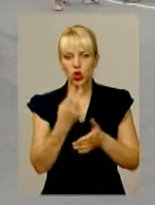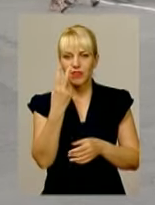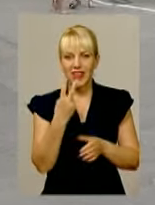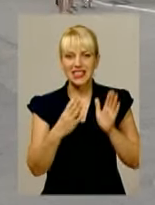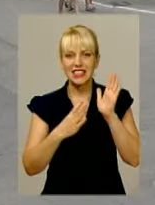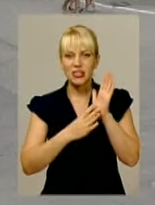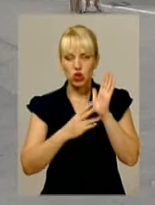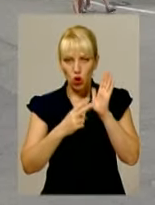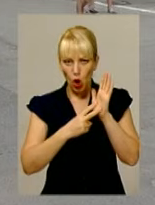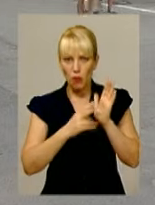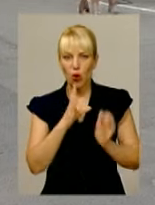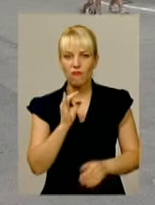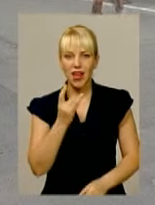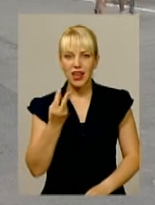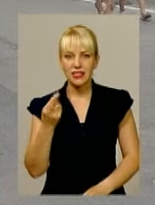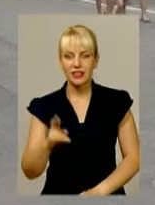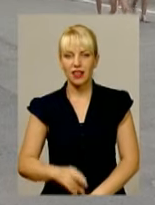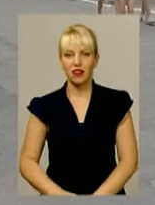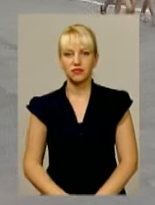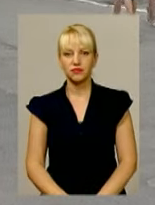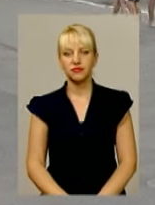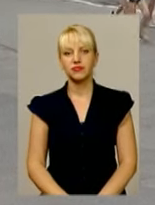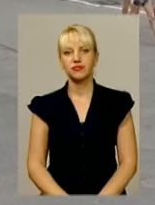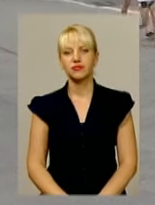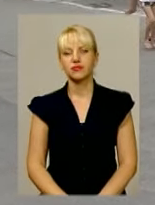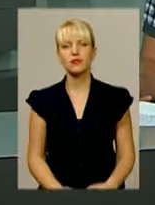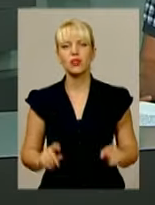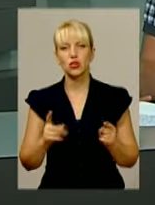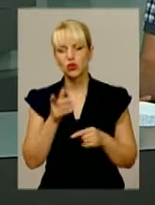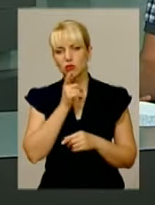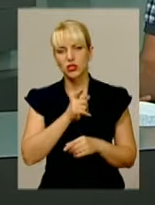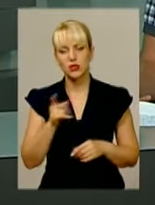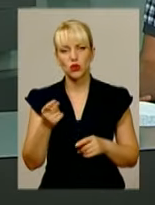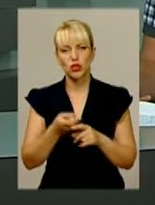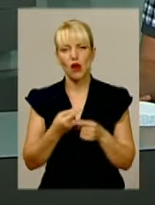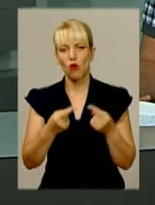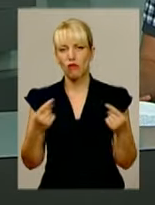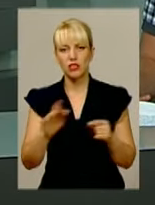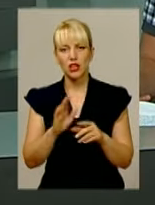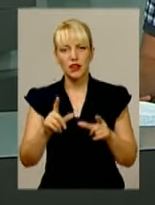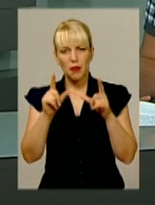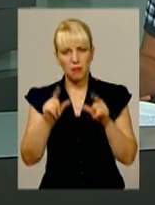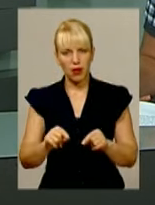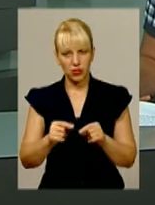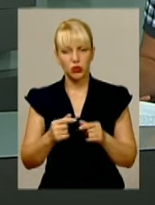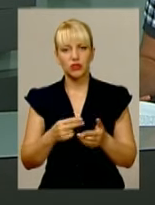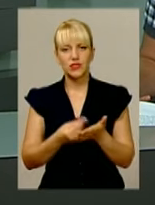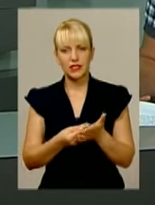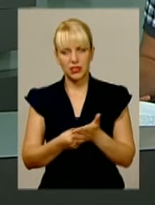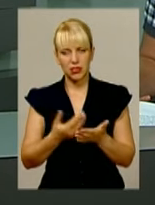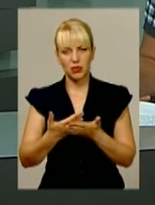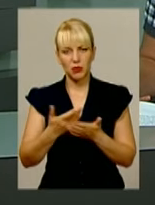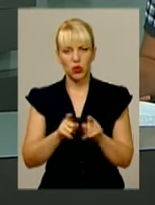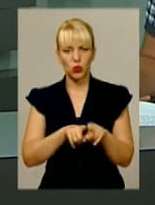вересня. Світлана Русіна, Андрій Лазарук. Для інформаційного випуску. Овочі не падають в ціні. Приміром, огірки коштують в